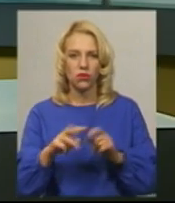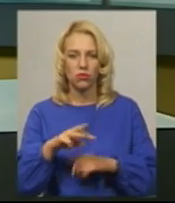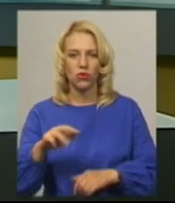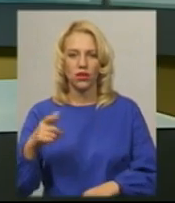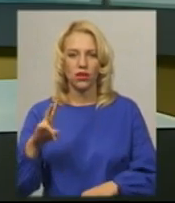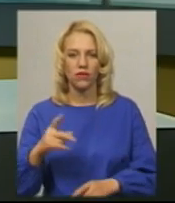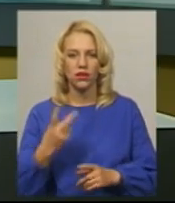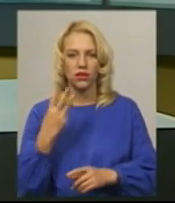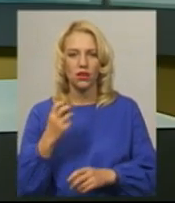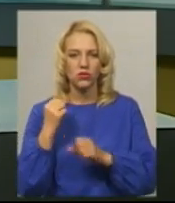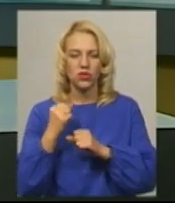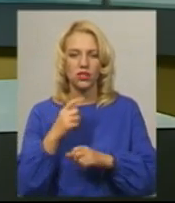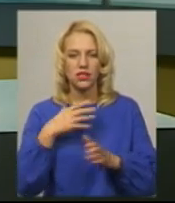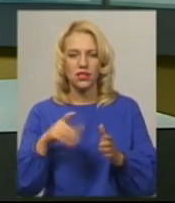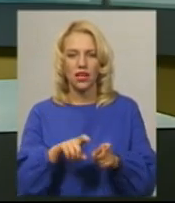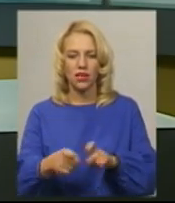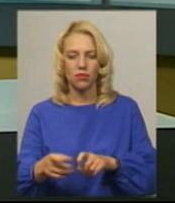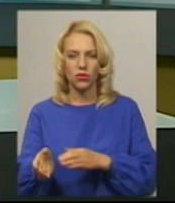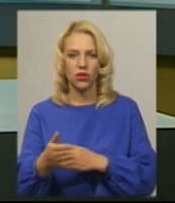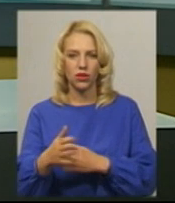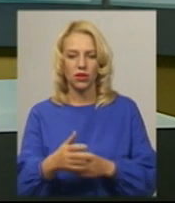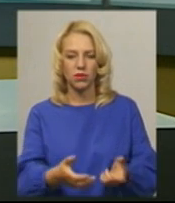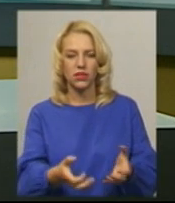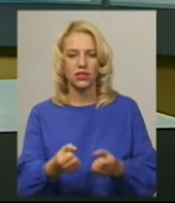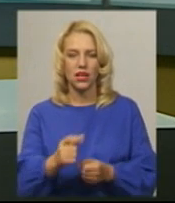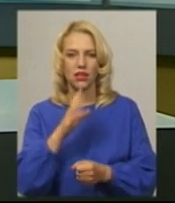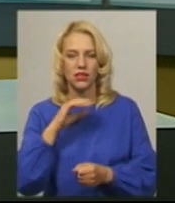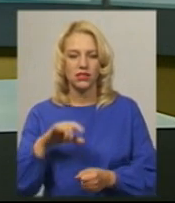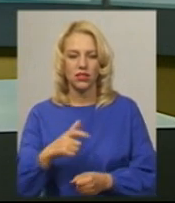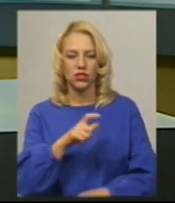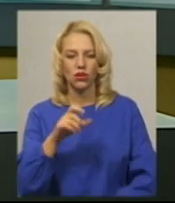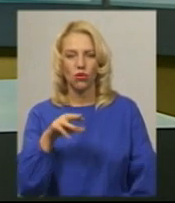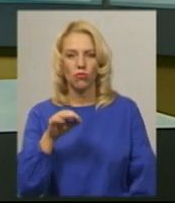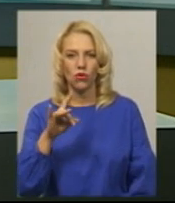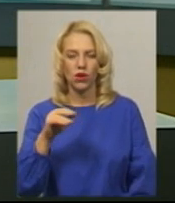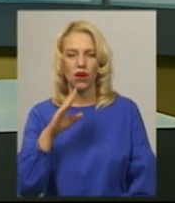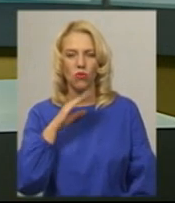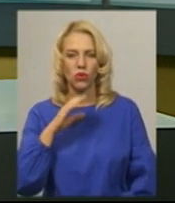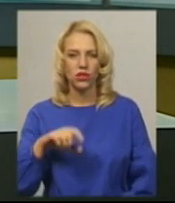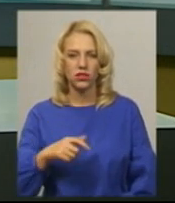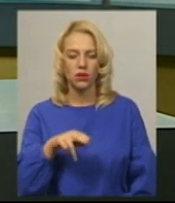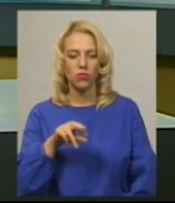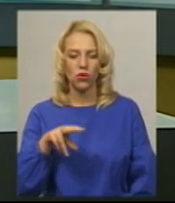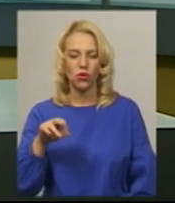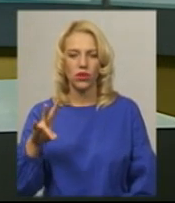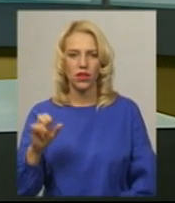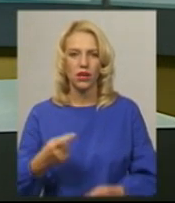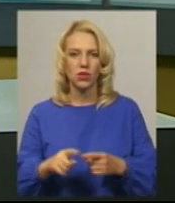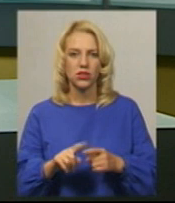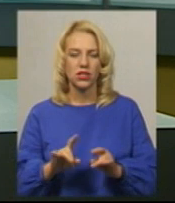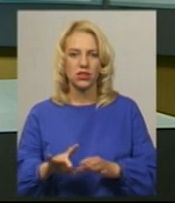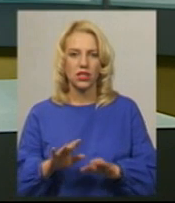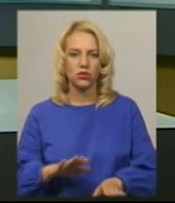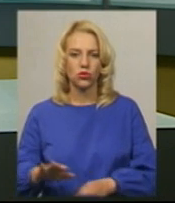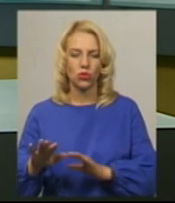Три мішки загиблої риби дістали з річки Хомора, що у місті Полоному. Про це повідомив заступник міського голови Полонської об'єднаної